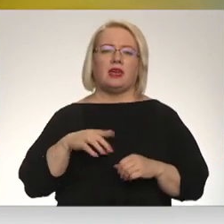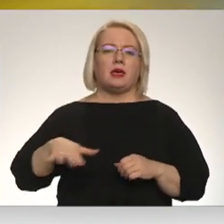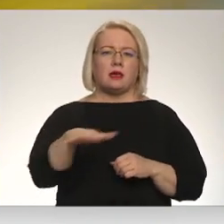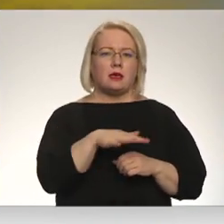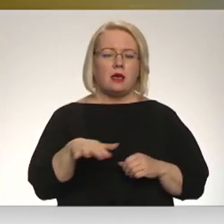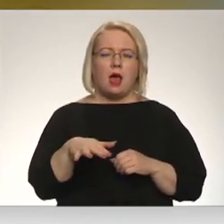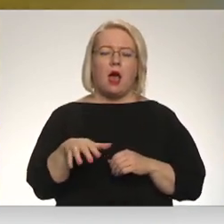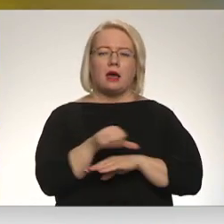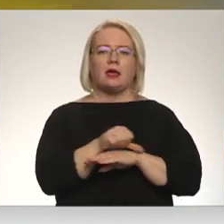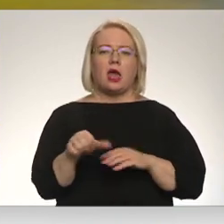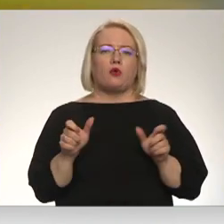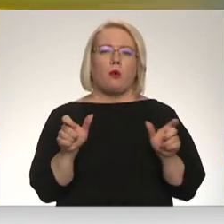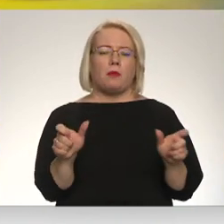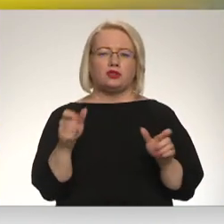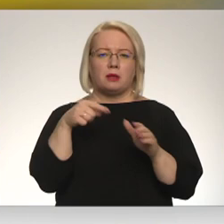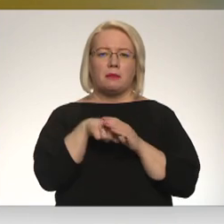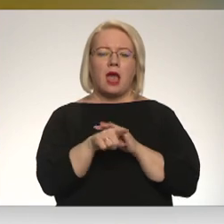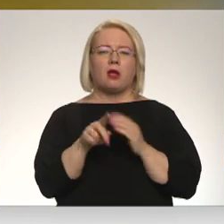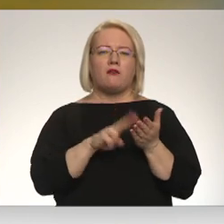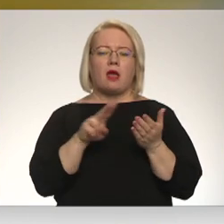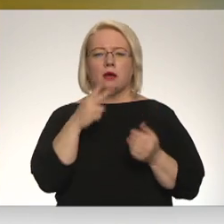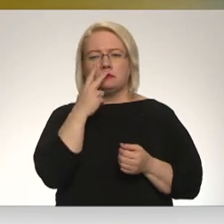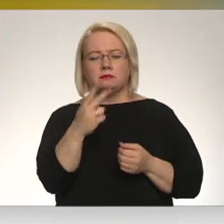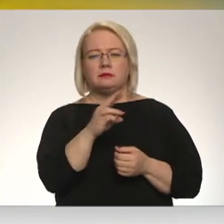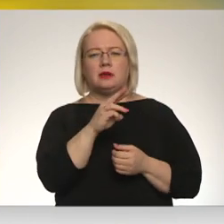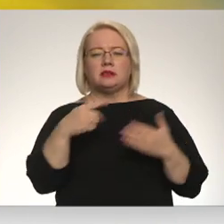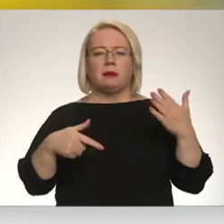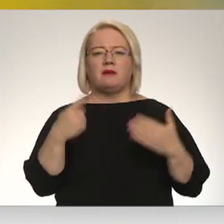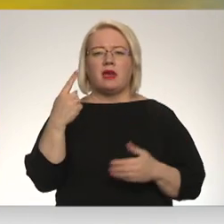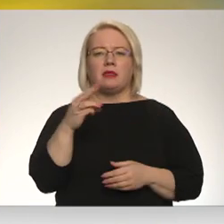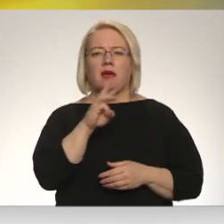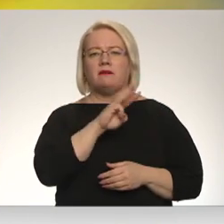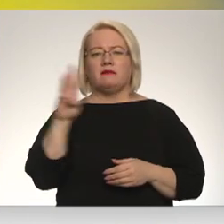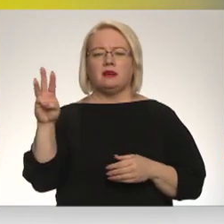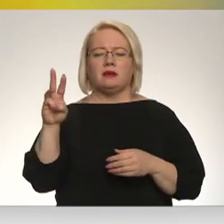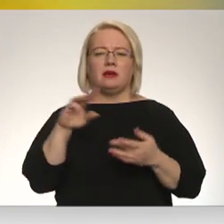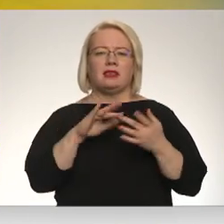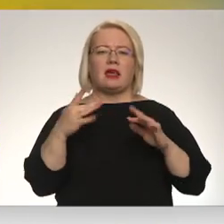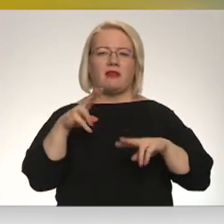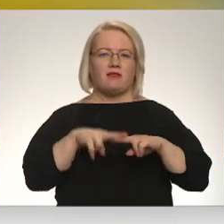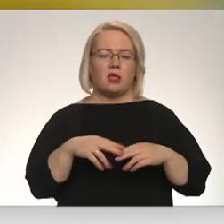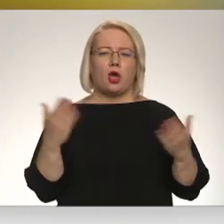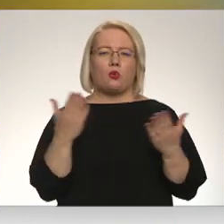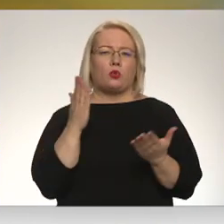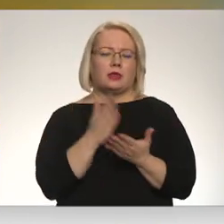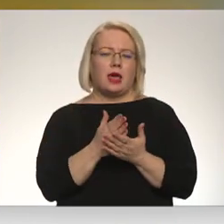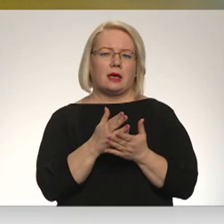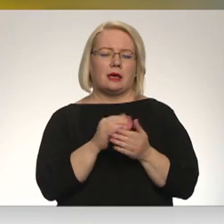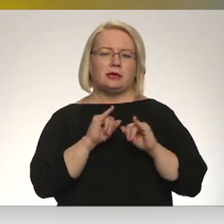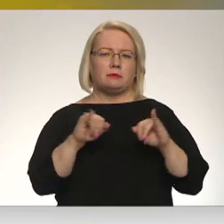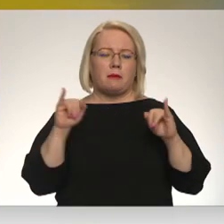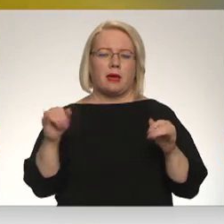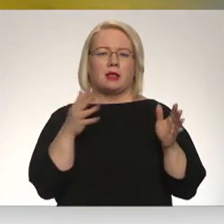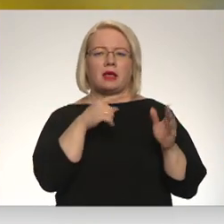ierobežotas piekļuvi 71 interneta vietnē, kurā tiek izpatīta Krievijas un Kremļa propagandas